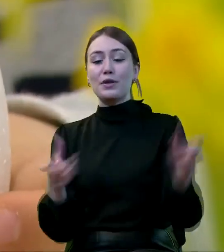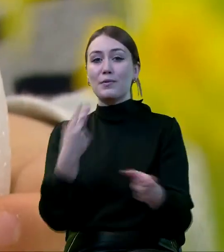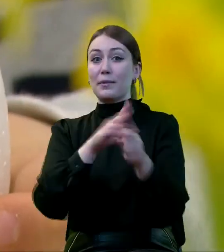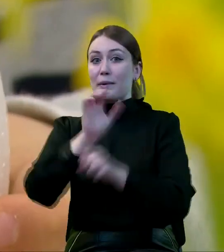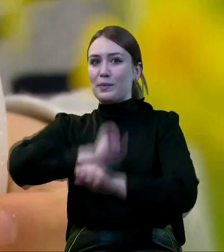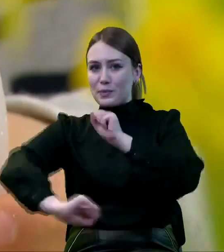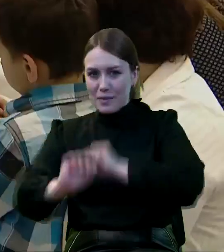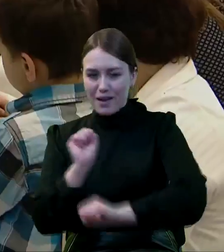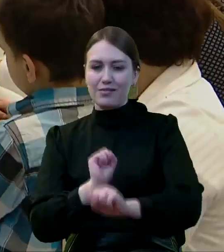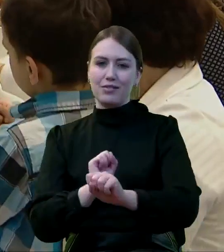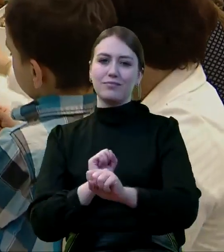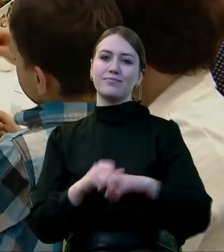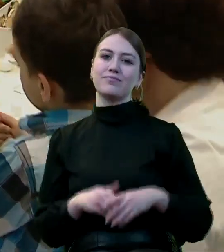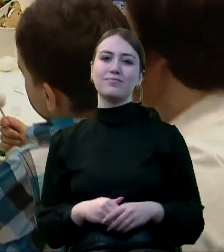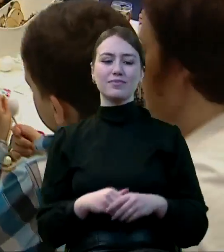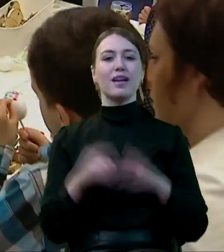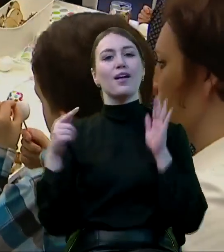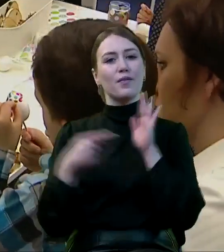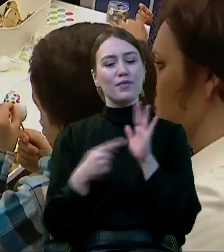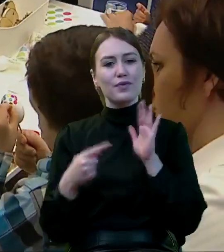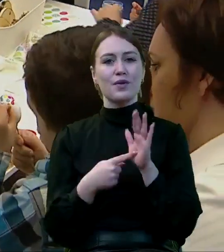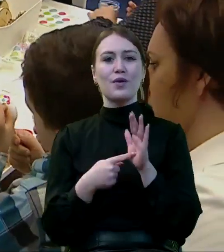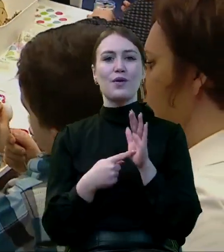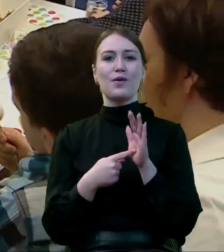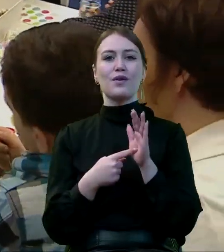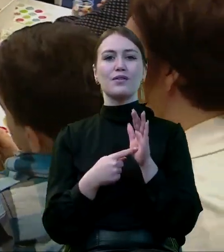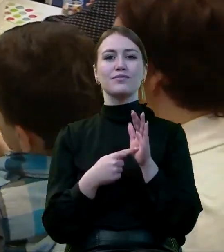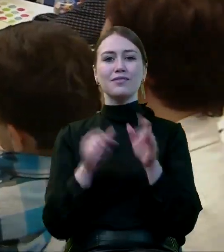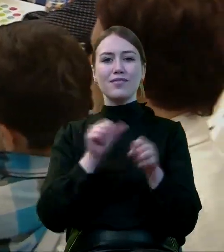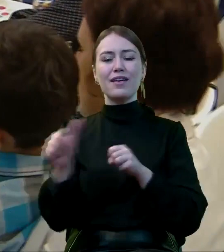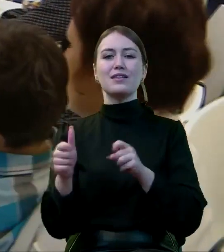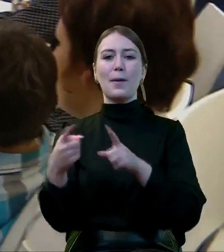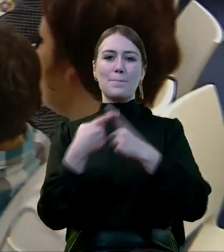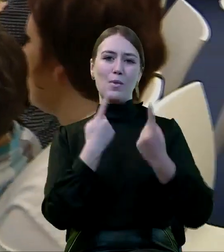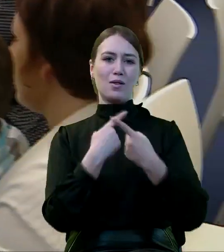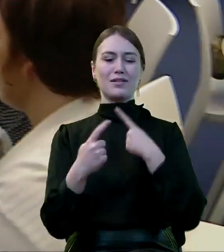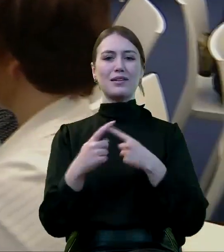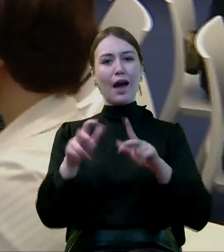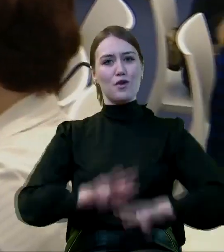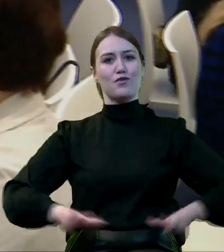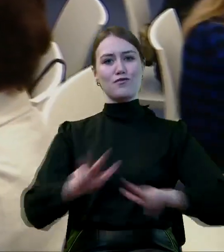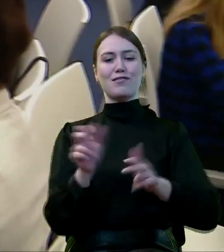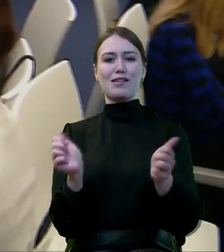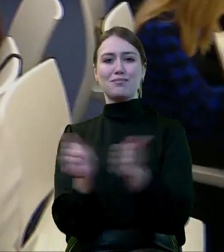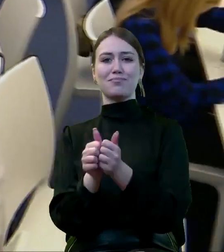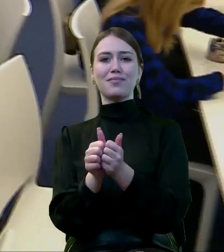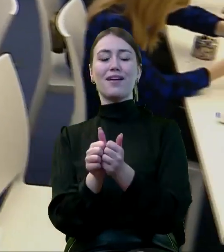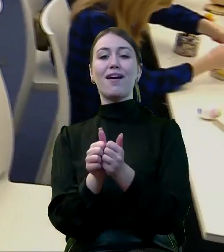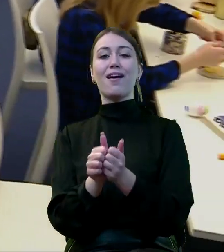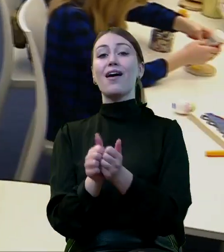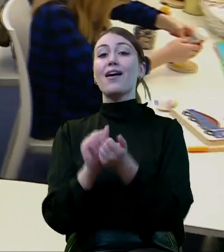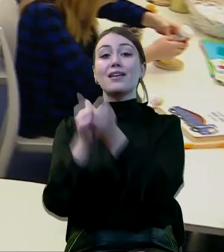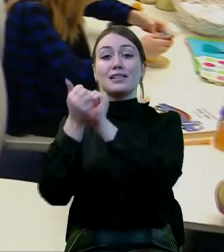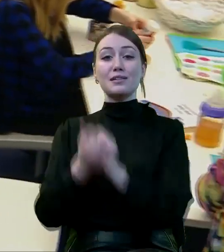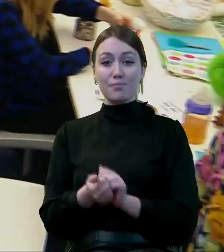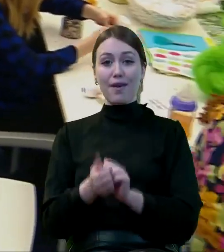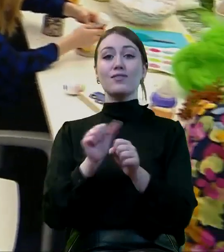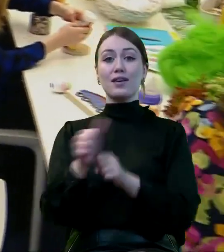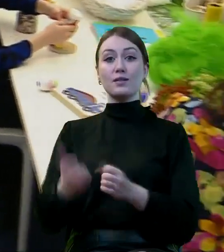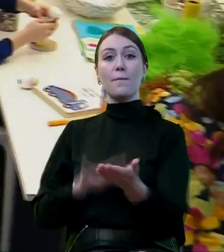z niepełnosprawnościami. To właśnie ta kompleksowa polityka prorodzinna. Zmiany, które zostały